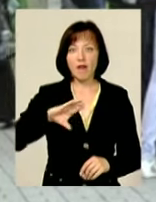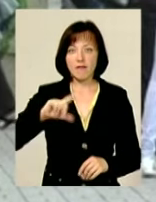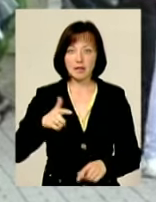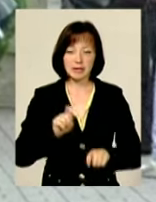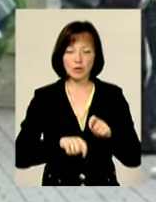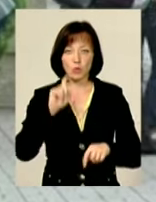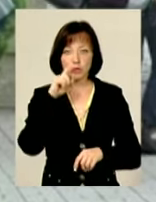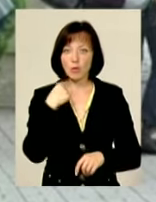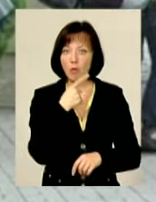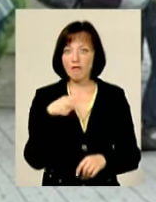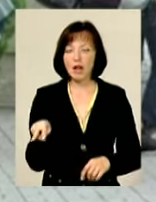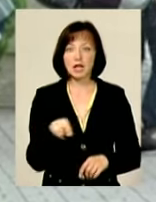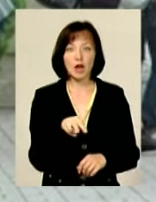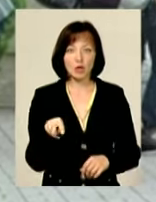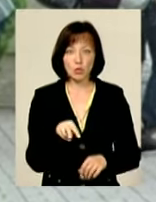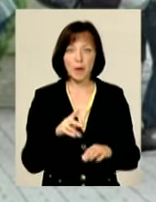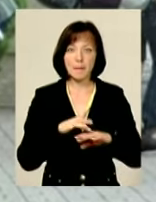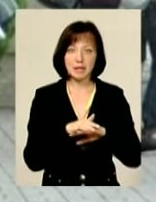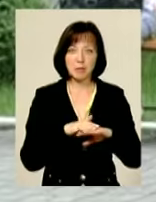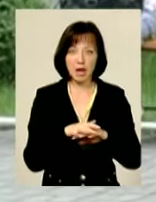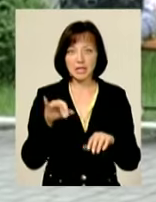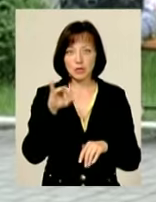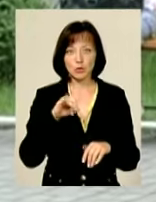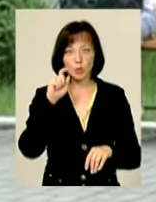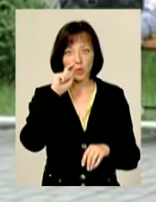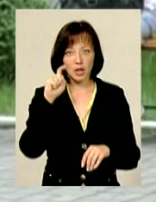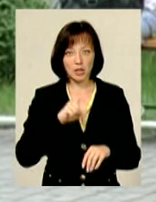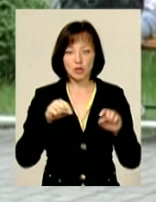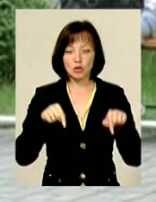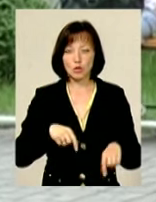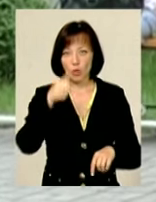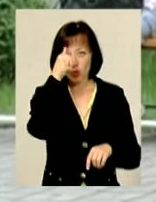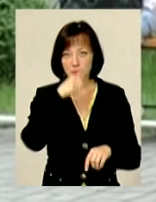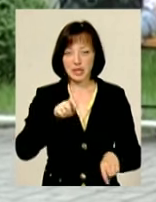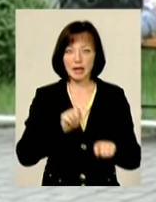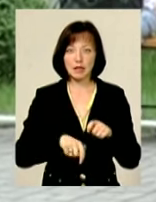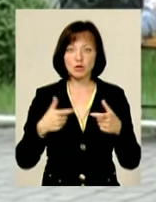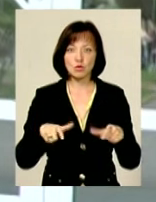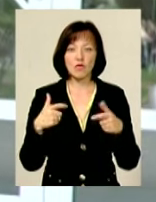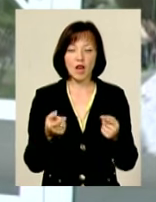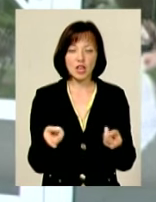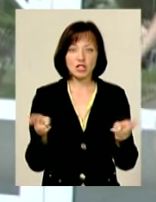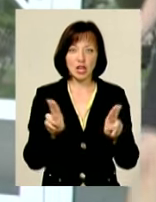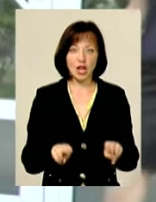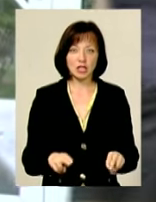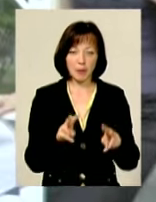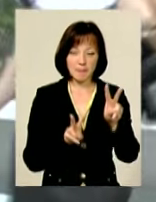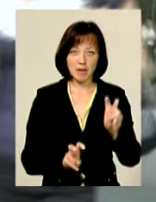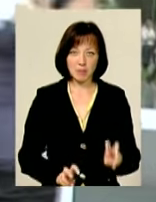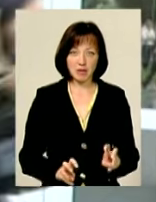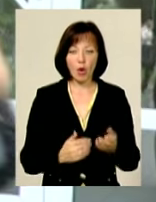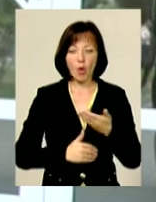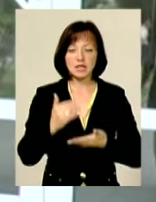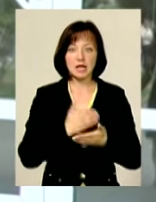тестів з української мови і літератури, математики та історії України Цього місяця тестування зрешти предметів. Останнє з хімії